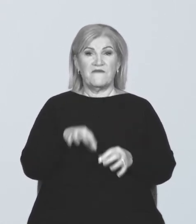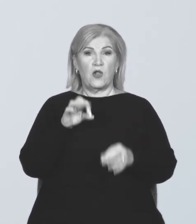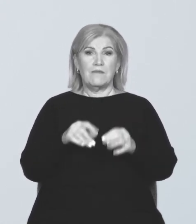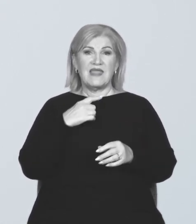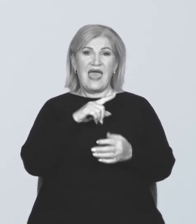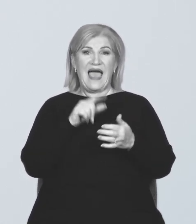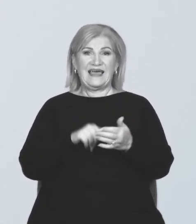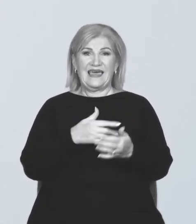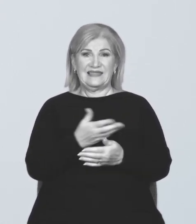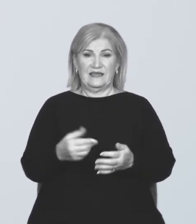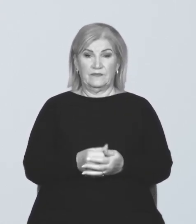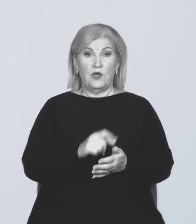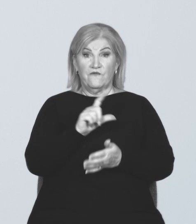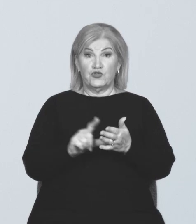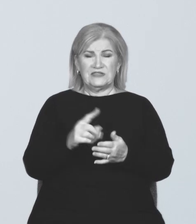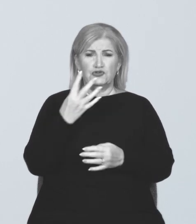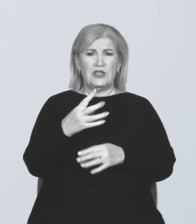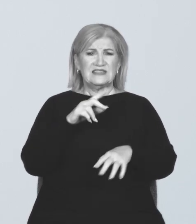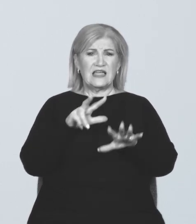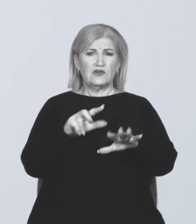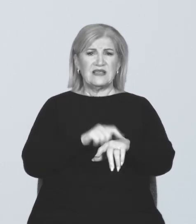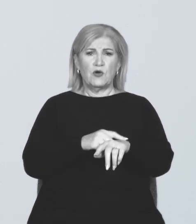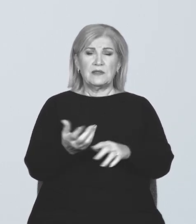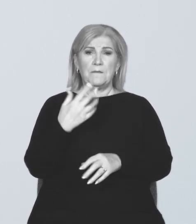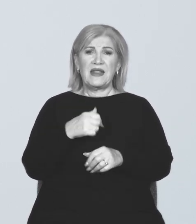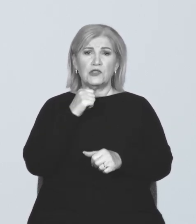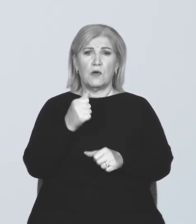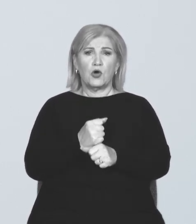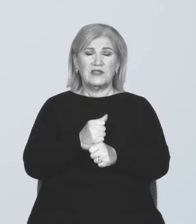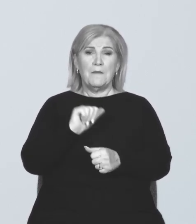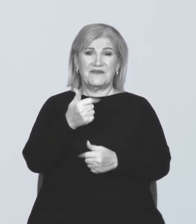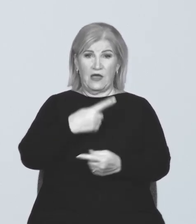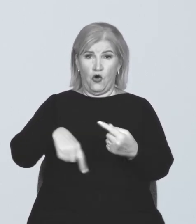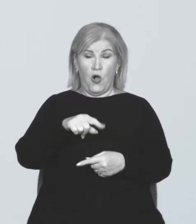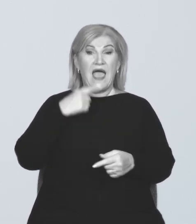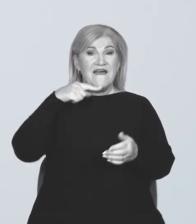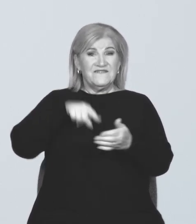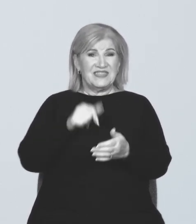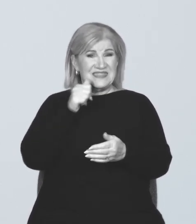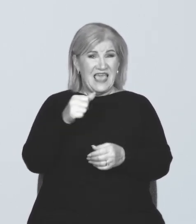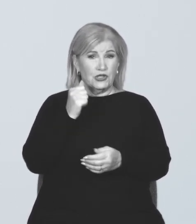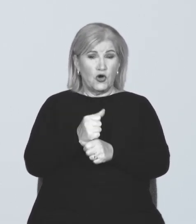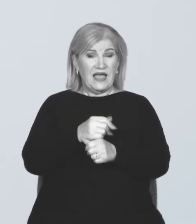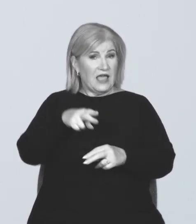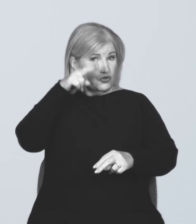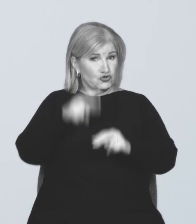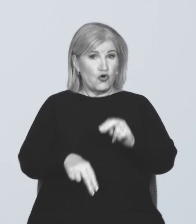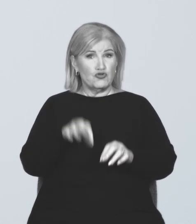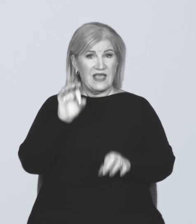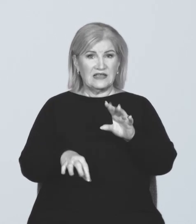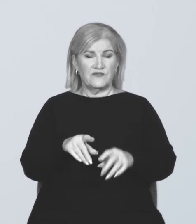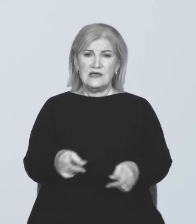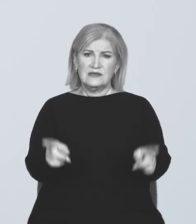V čase 48 hodín predodňom konania prvého kola volieb a v deň ich konania až do skončenia hlasovania je